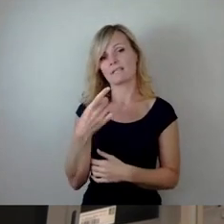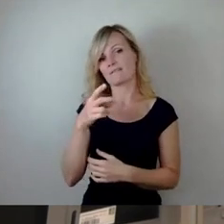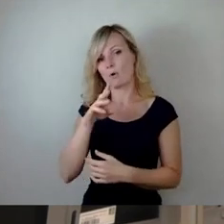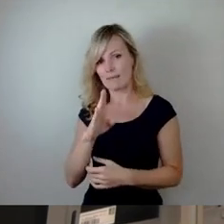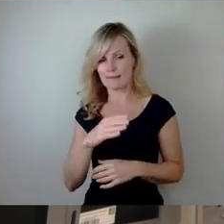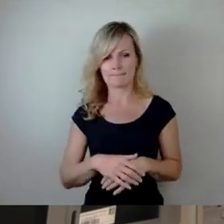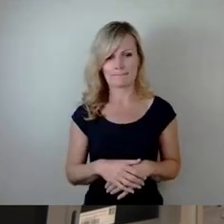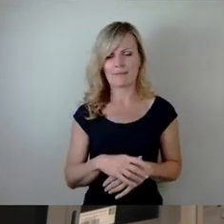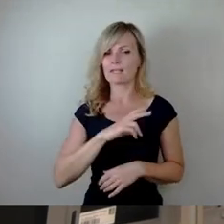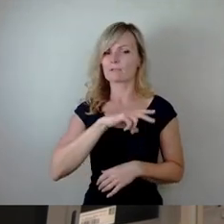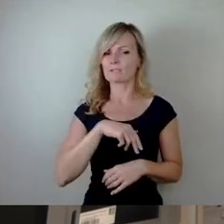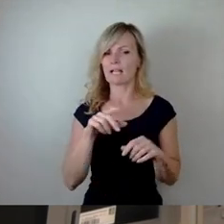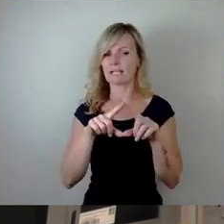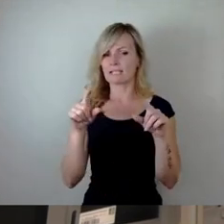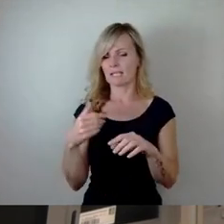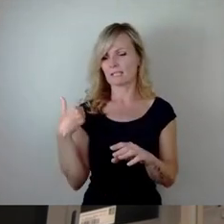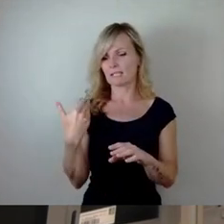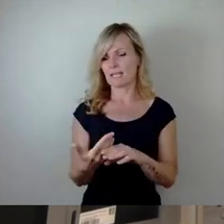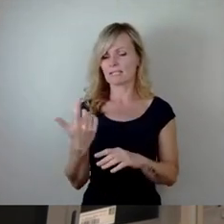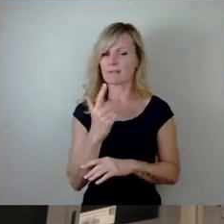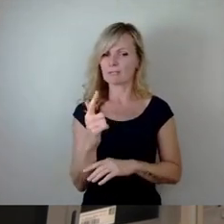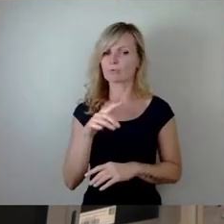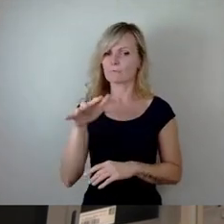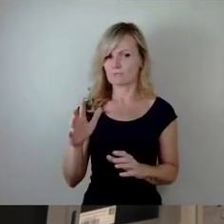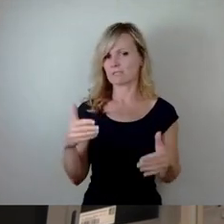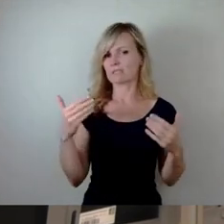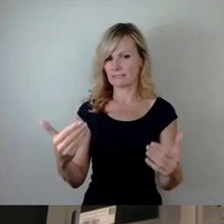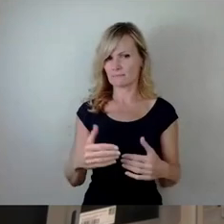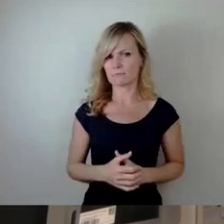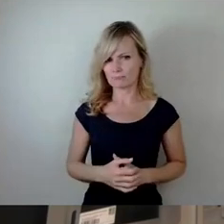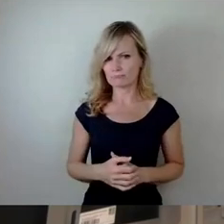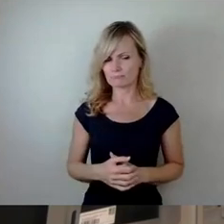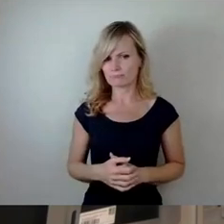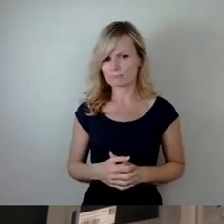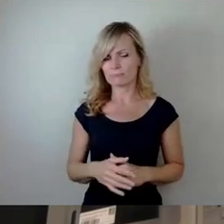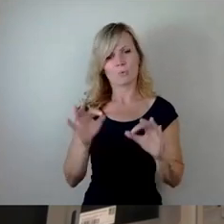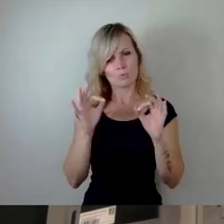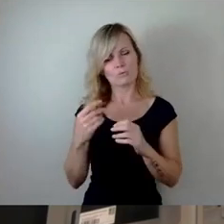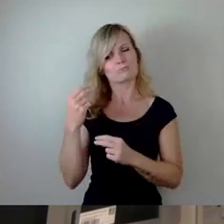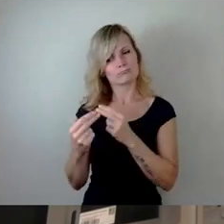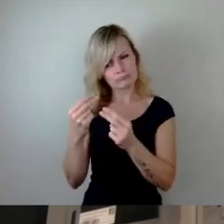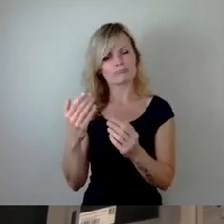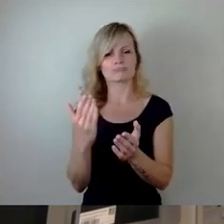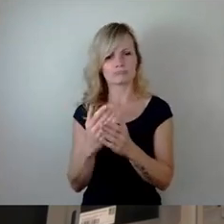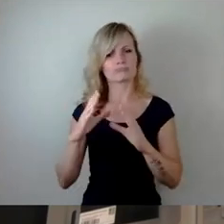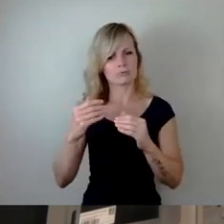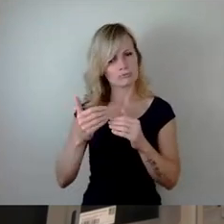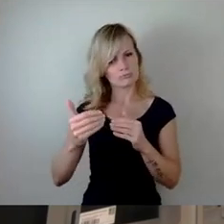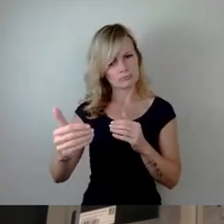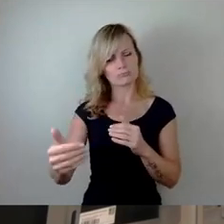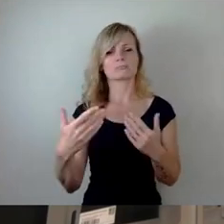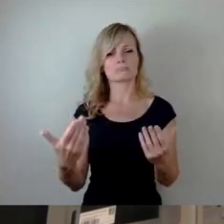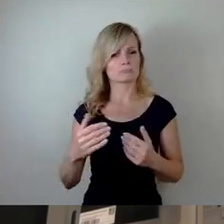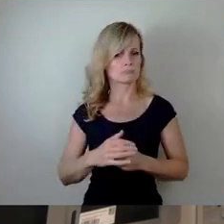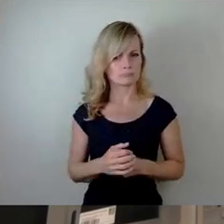2015 und ist seitdem in vielen Menschen, also es ist eine gute Tradition geworden, es ist auch